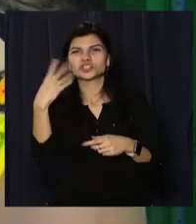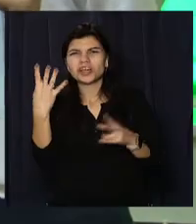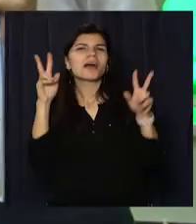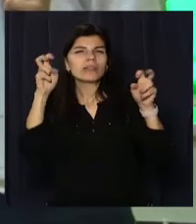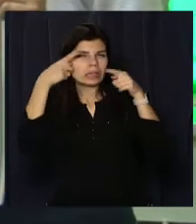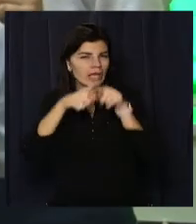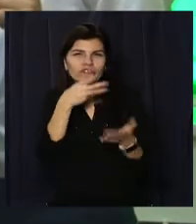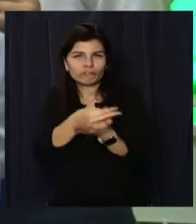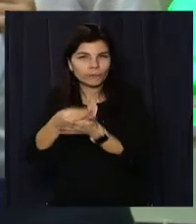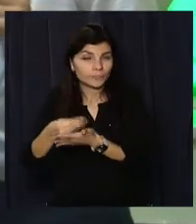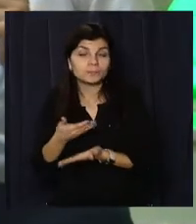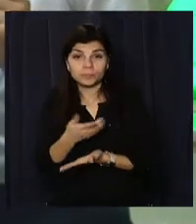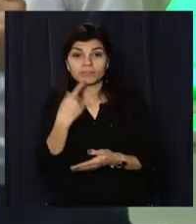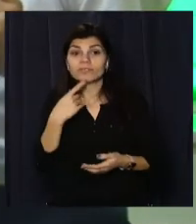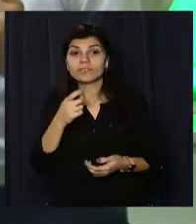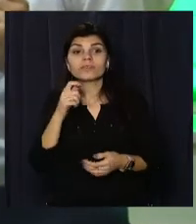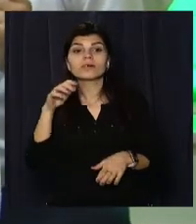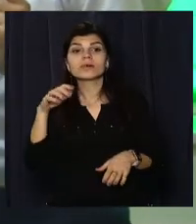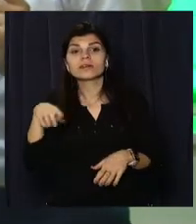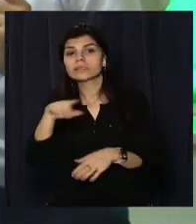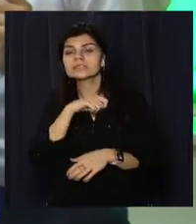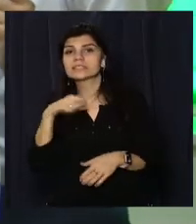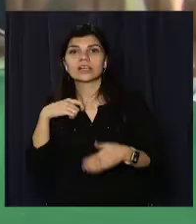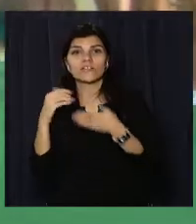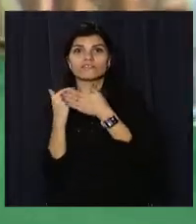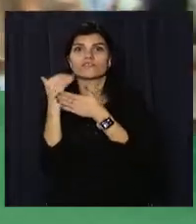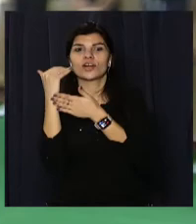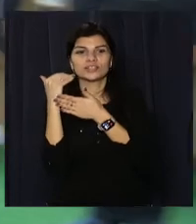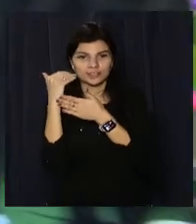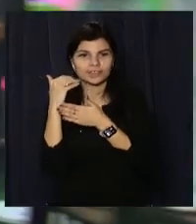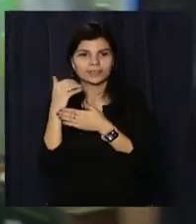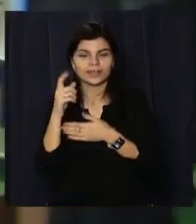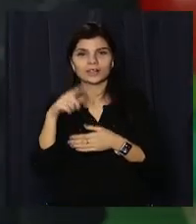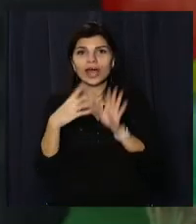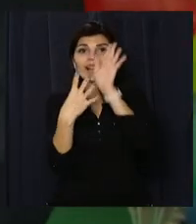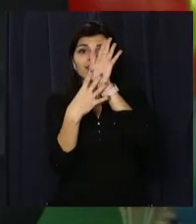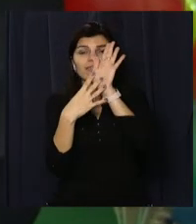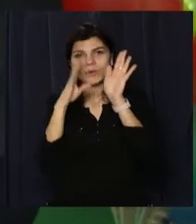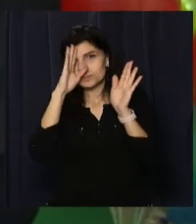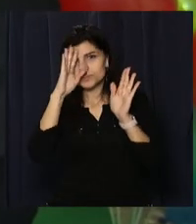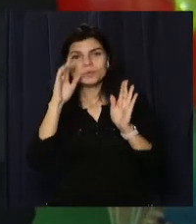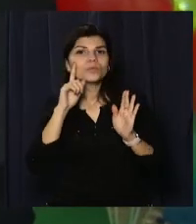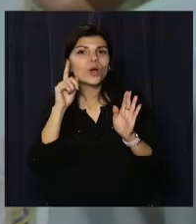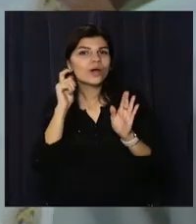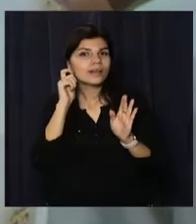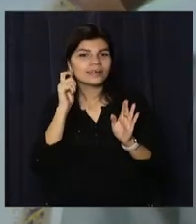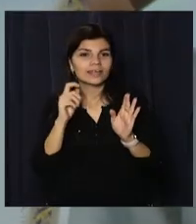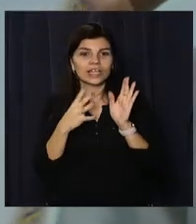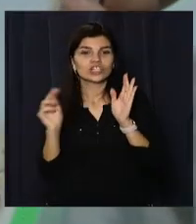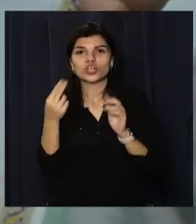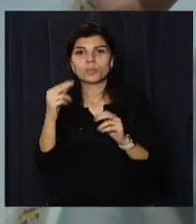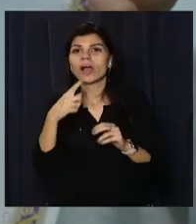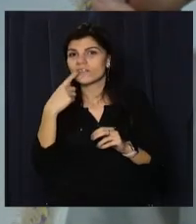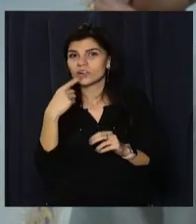У наймолодшій віковій категорії на найвищу сходинку підесталу піднявся 9-річний Матвій Адаменко. Малюк-чемпіон,